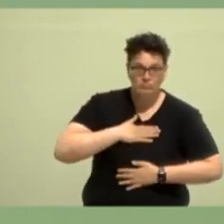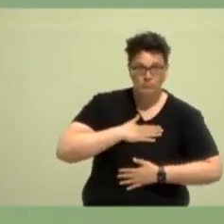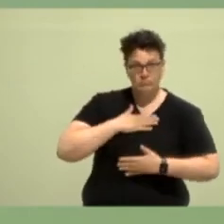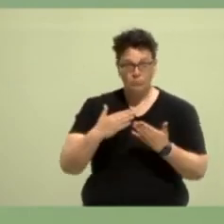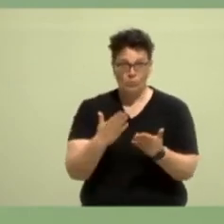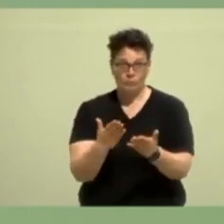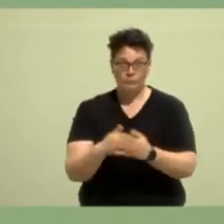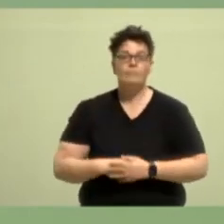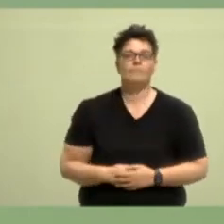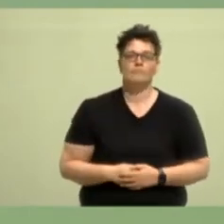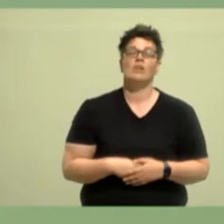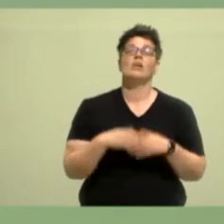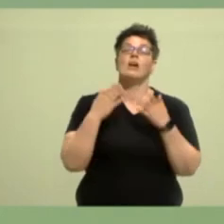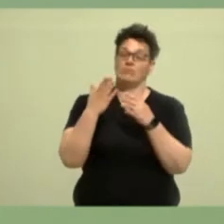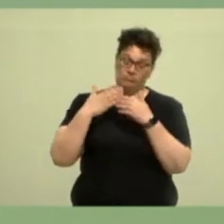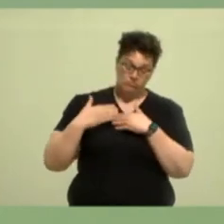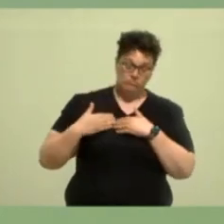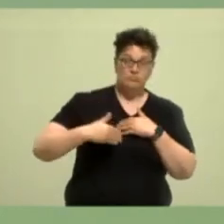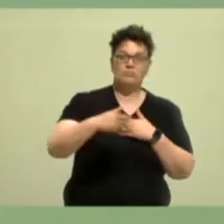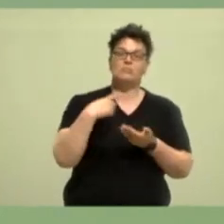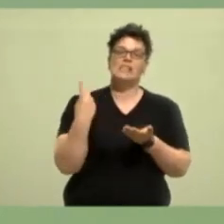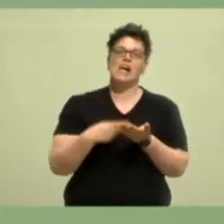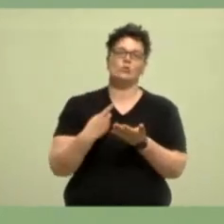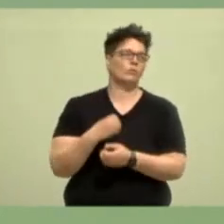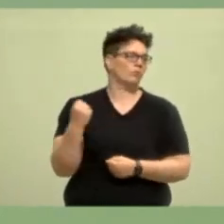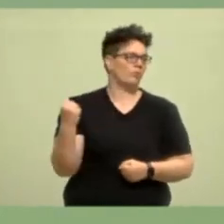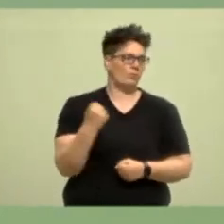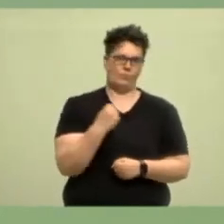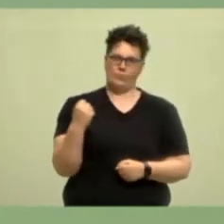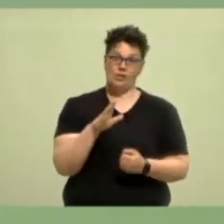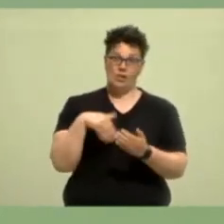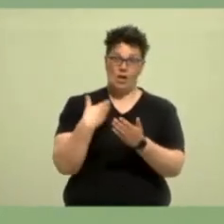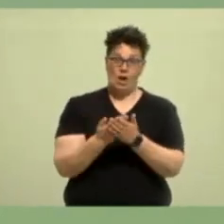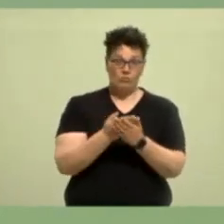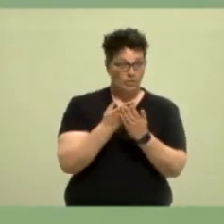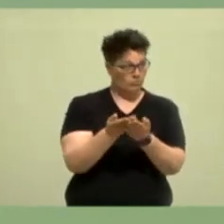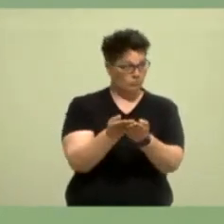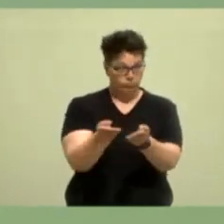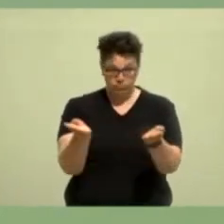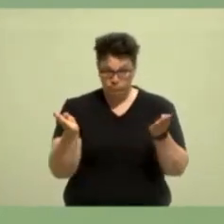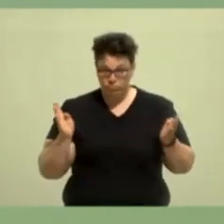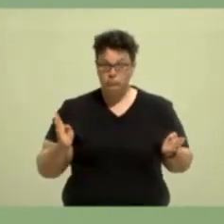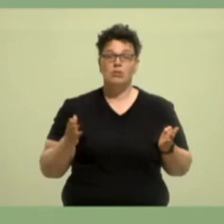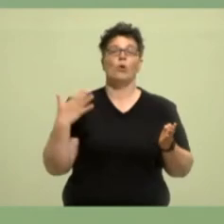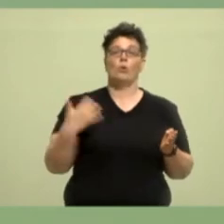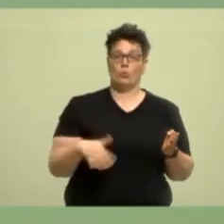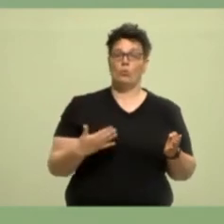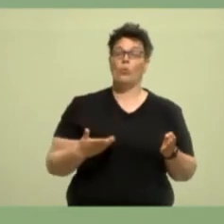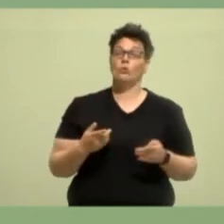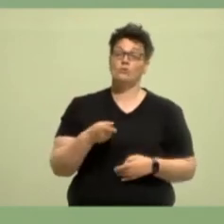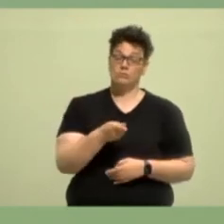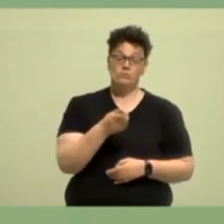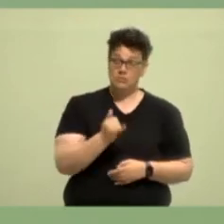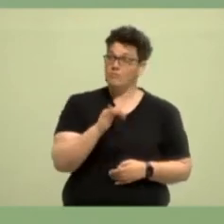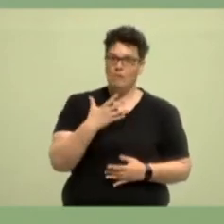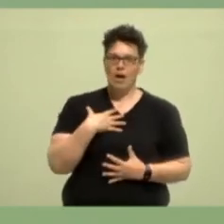kommen herausfordernde Zeiten auf uns zu. Die Aufgaben sind vielfältig, sie sind groß und ja, ihr Gewicht erdrückt